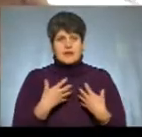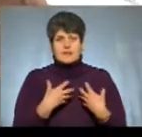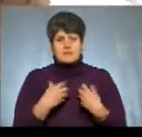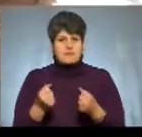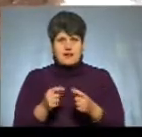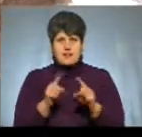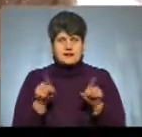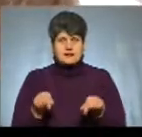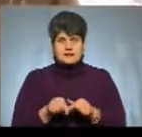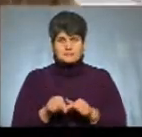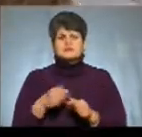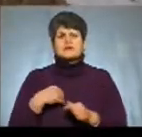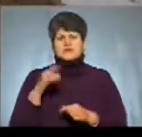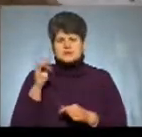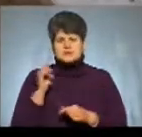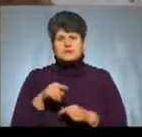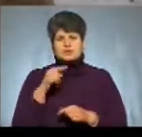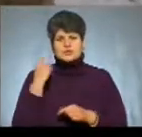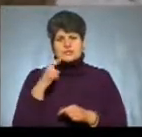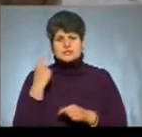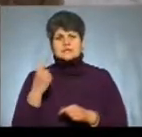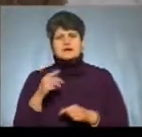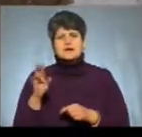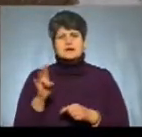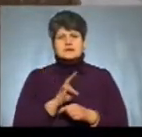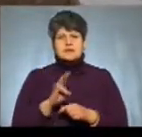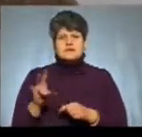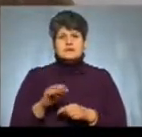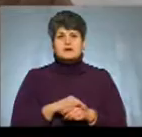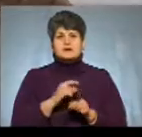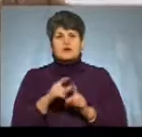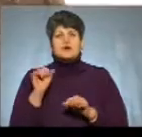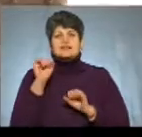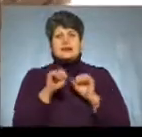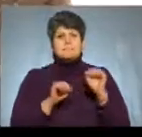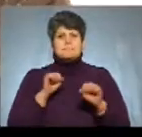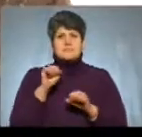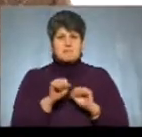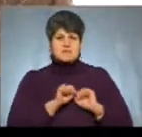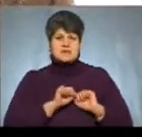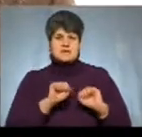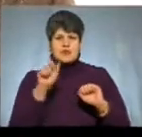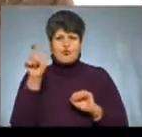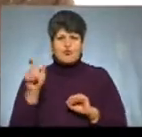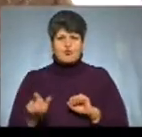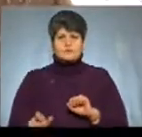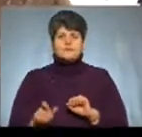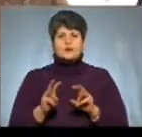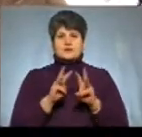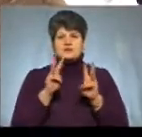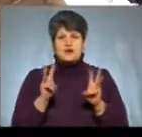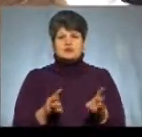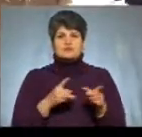Ми знаємо, що російська церква і на Майдані благословляла тих, хто бив патріотів і освячує зброю тих, хто